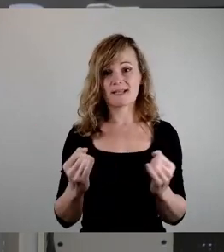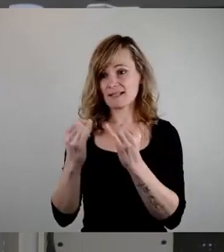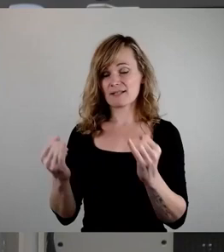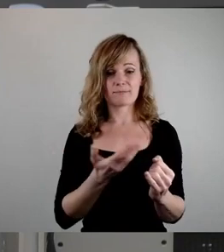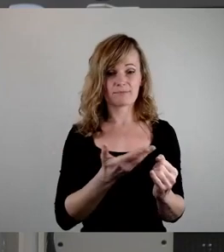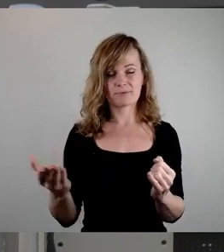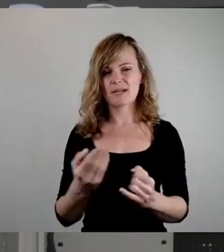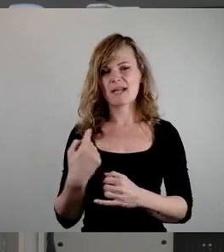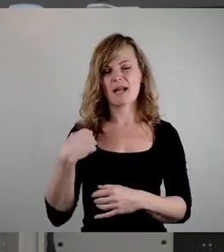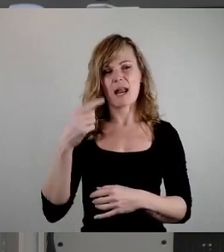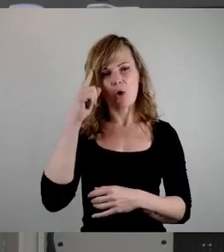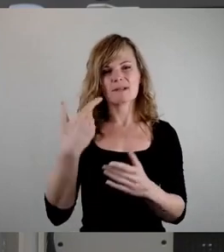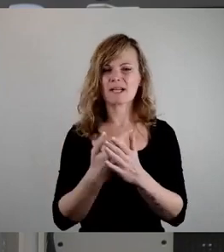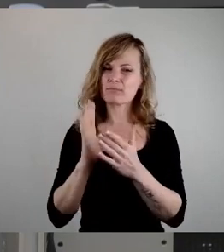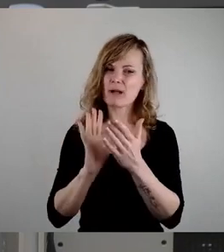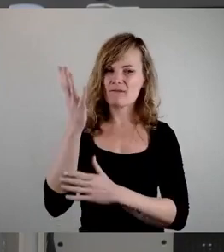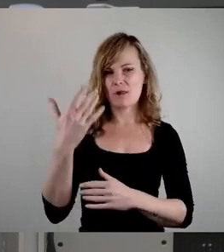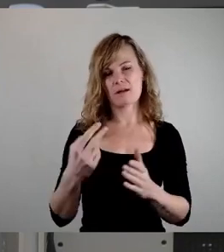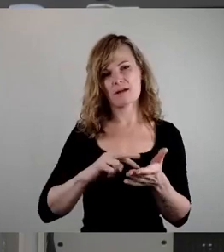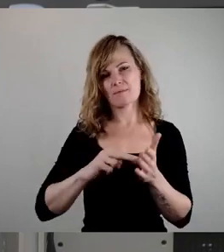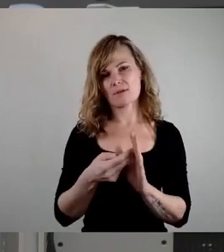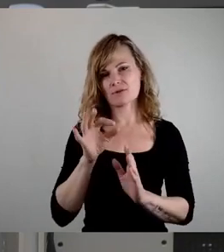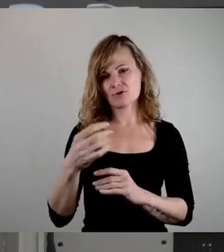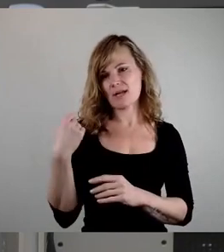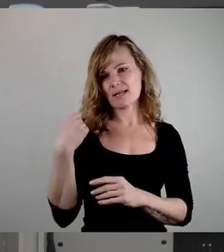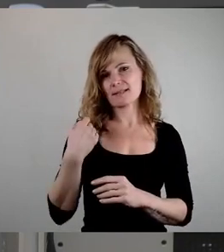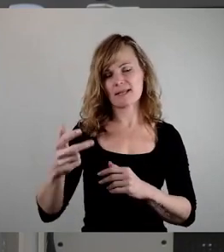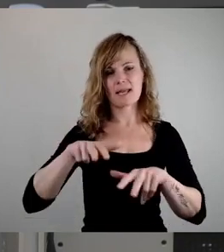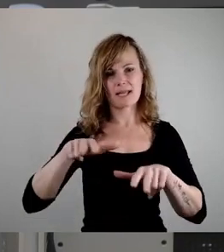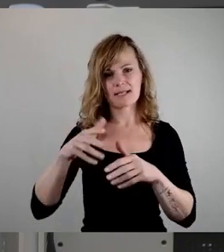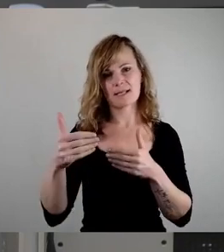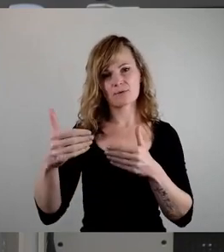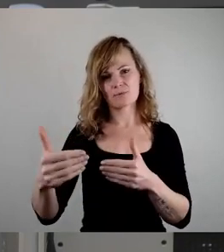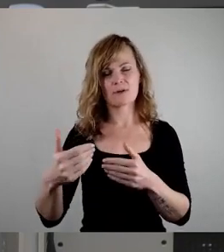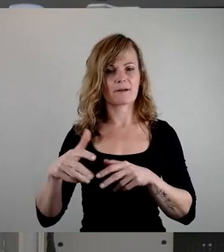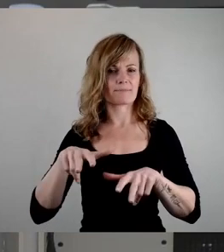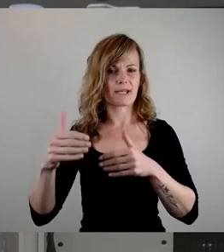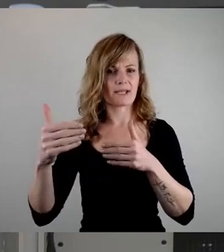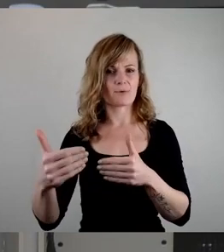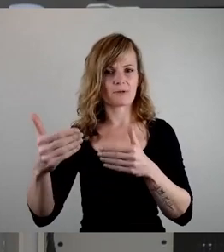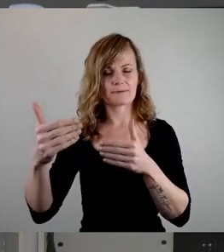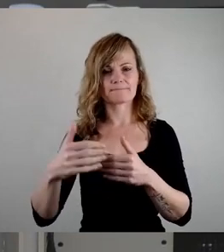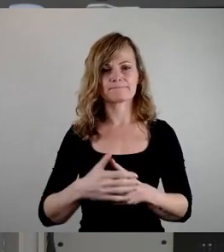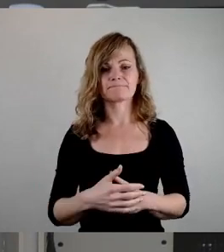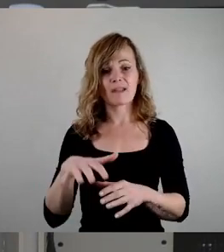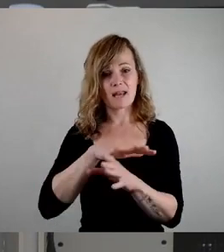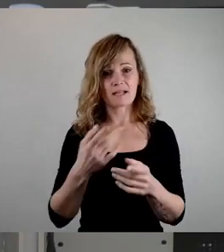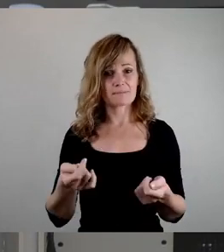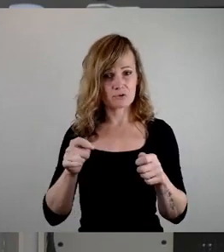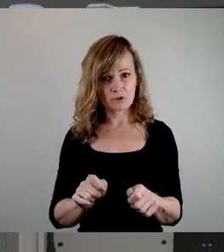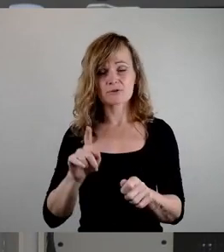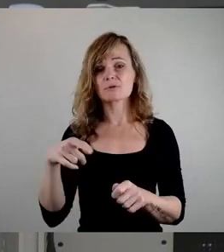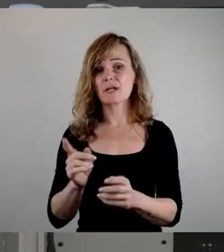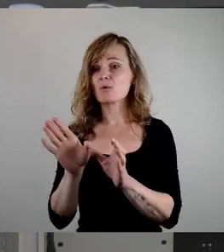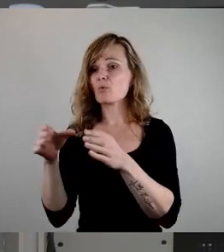Legislaturperiode, wohlgemerkt im Land, beschlossen und dann hier in der Kommune an den zwei bereits viel zitierten Beispielen sehr